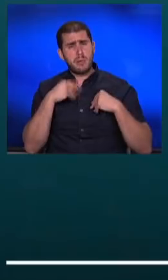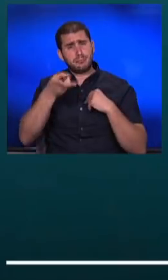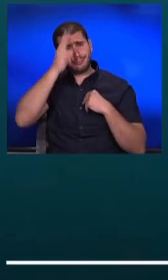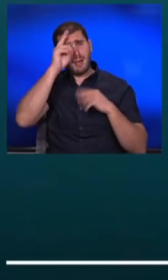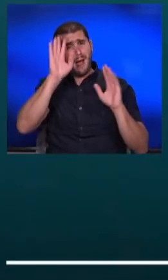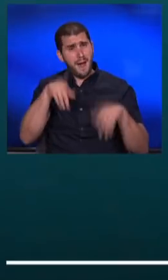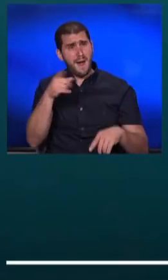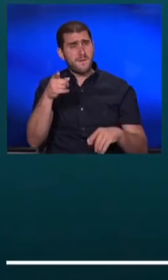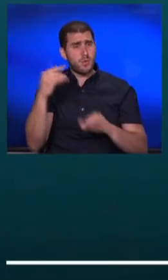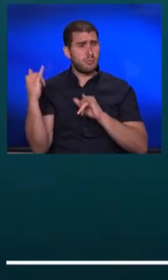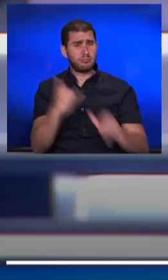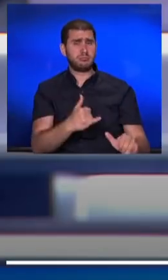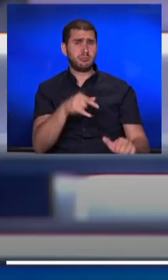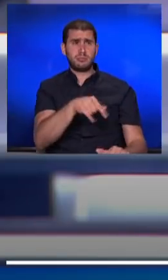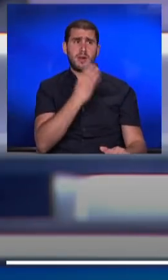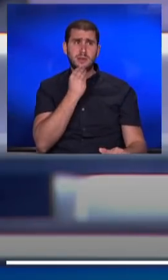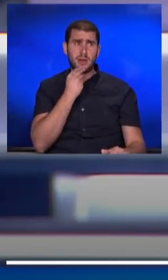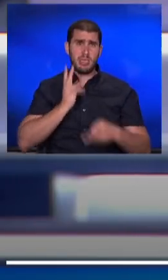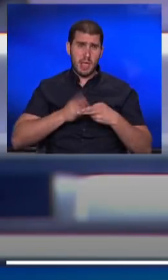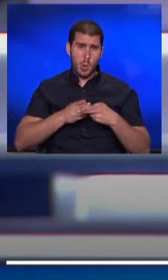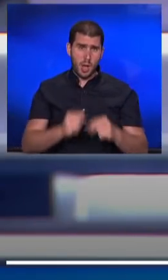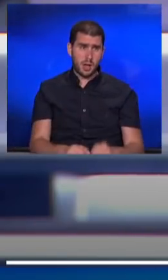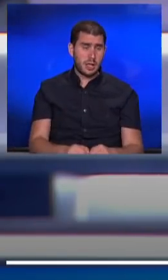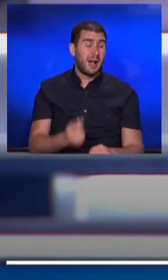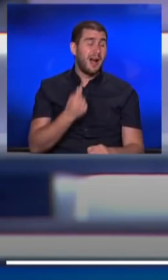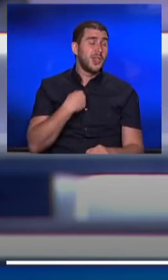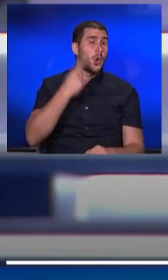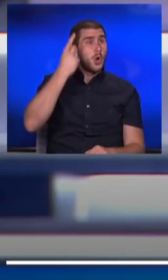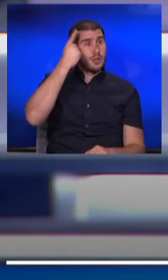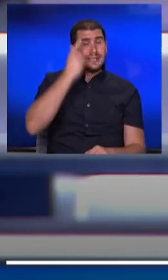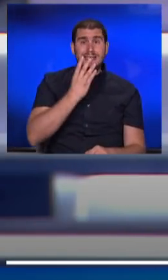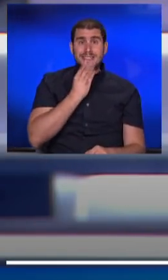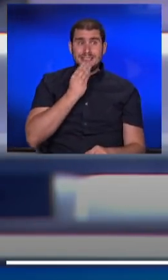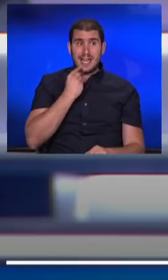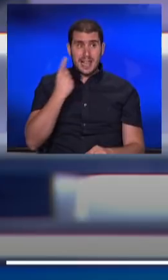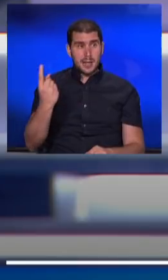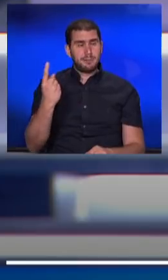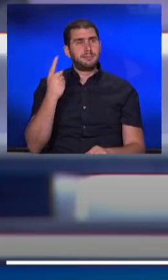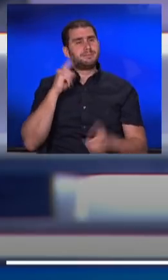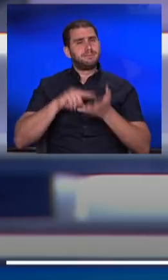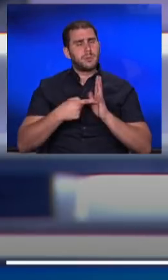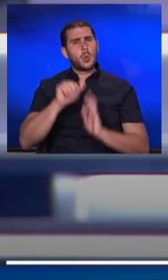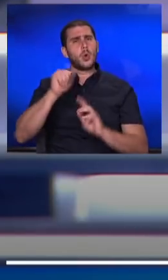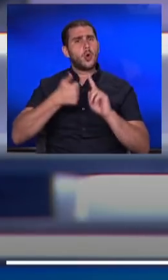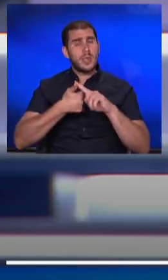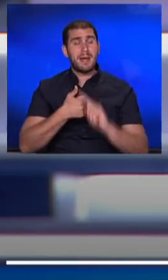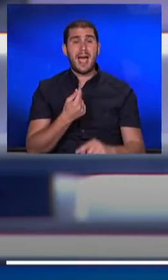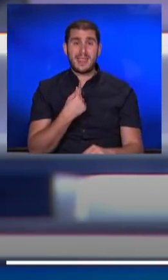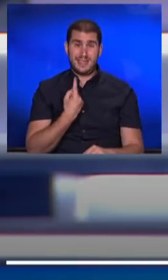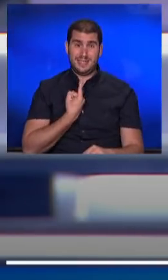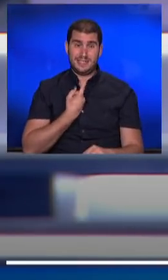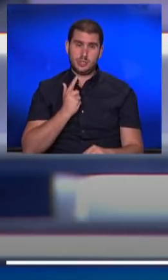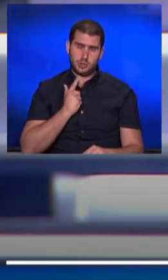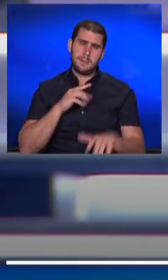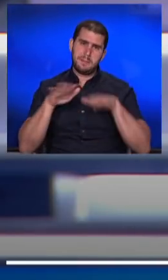בזה שהם ייבואו לכאן תחלואה? אני חושב שהישראלים אומרים שקודם כל אני באופן אישי מברך